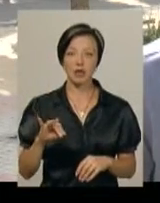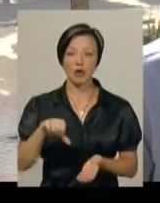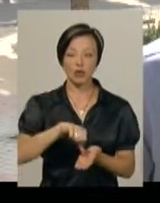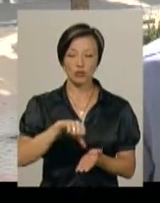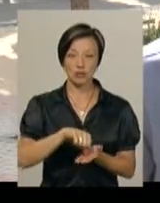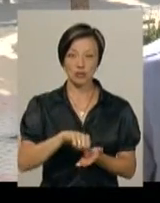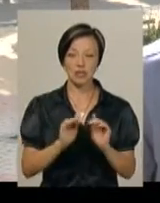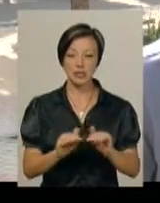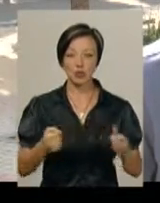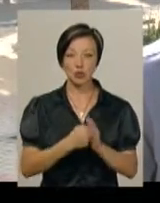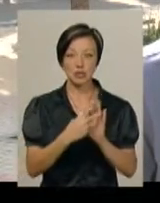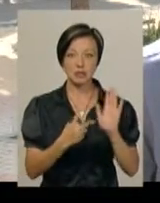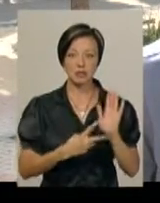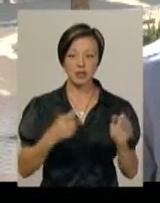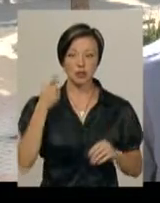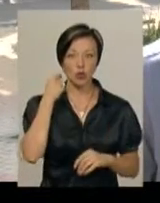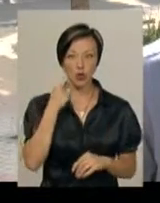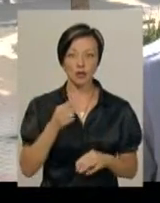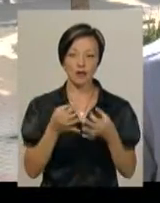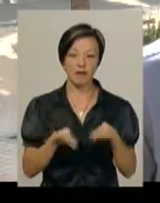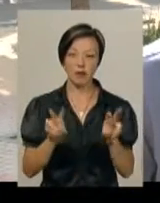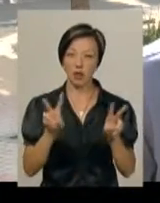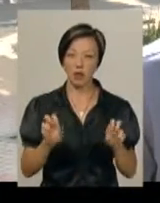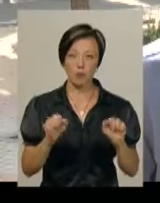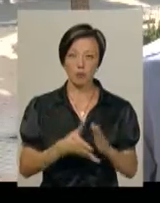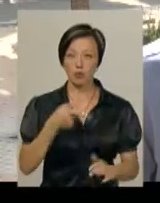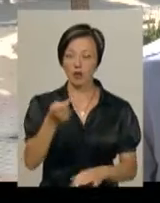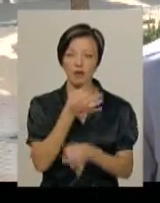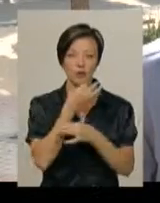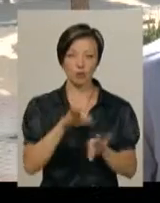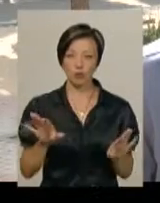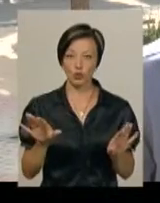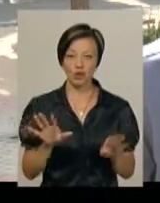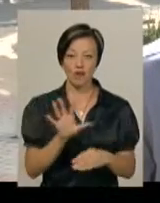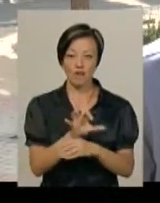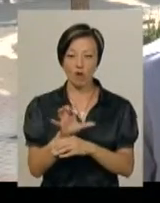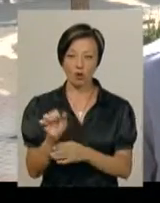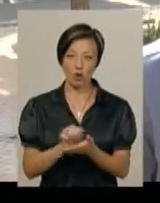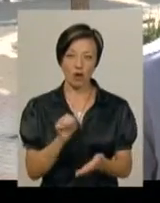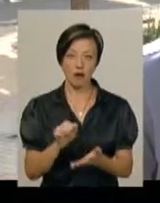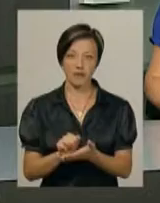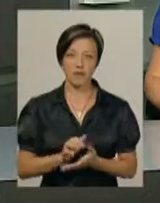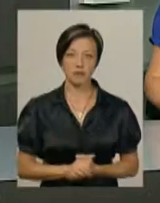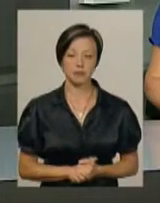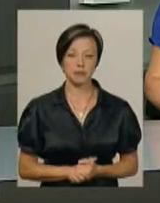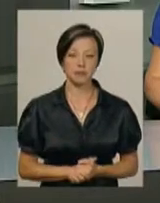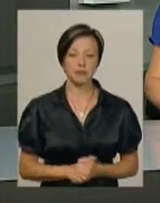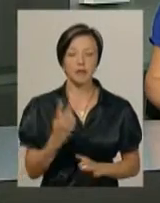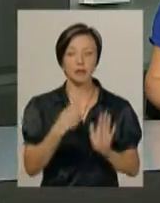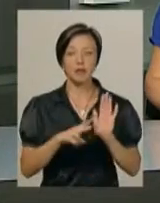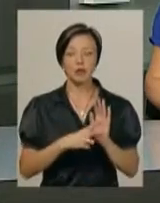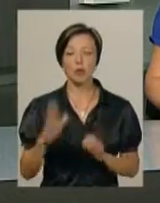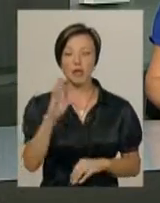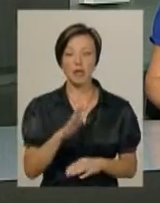беруть участь діти до 17 років. На вільну тему можна подавати будь-які фотографії. 27